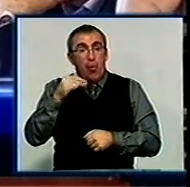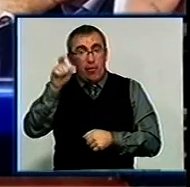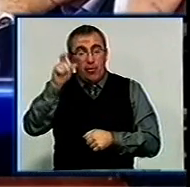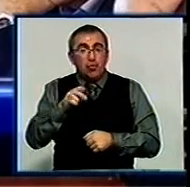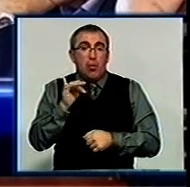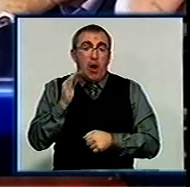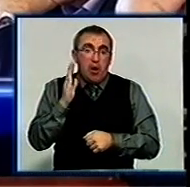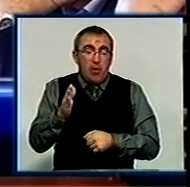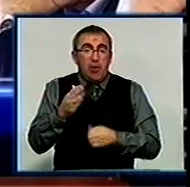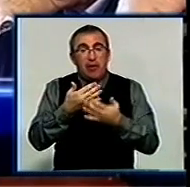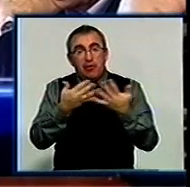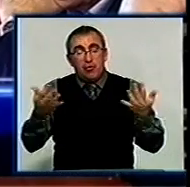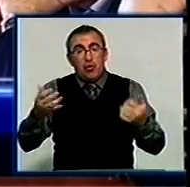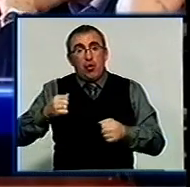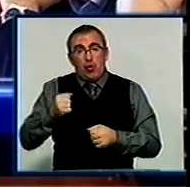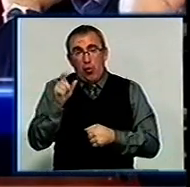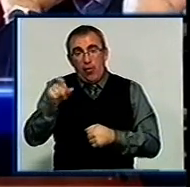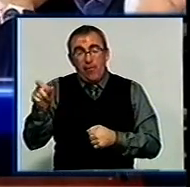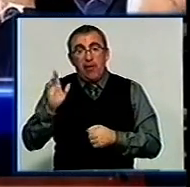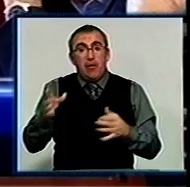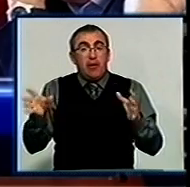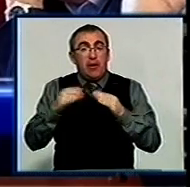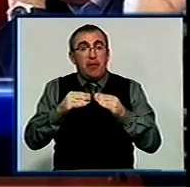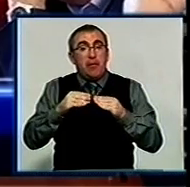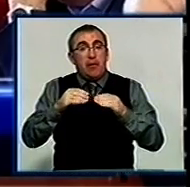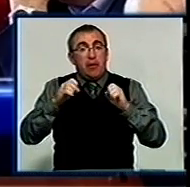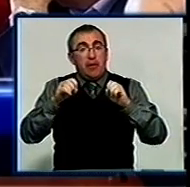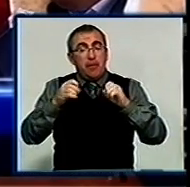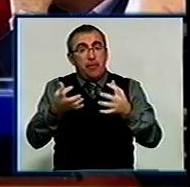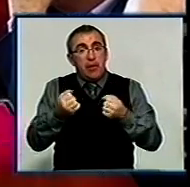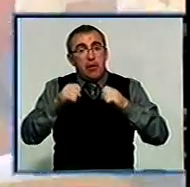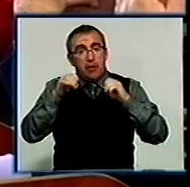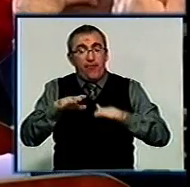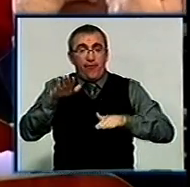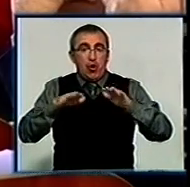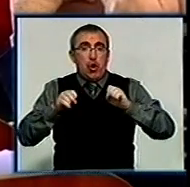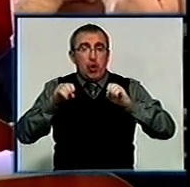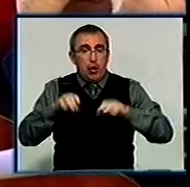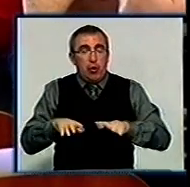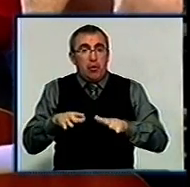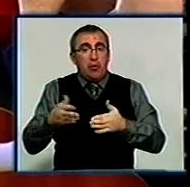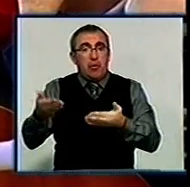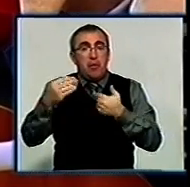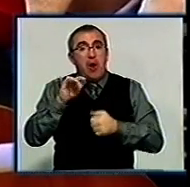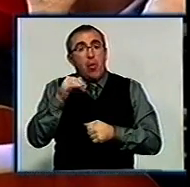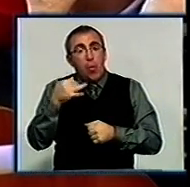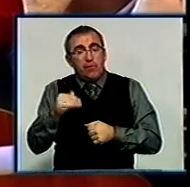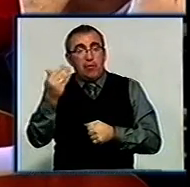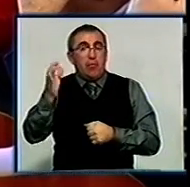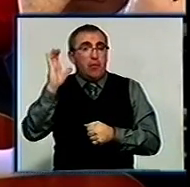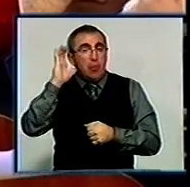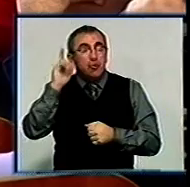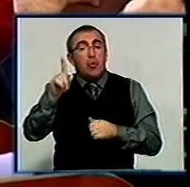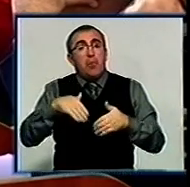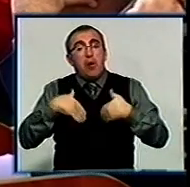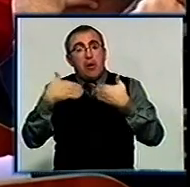по Цукану, по іншому товаришу. І після цього приймемо виважене рішення. Запросити Горбовського, послухати його, що він